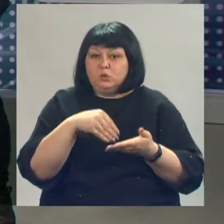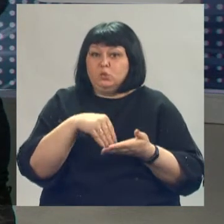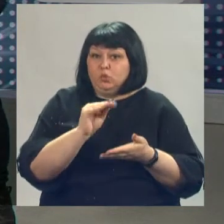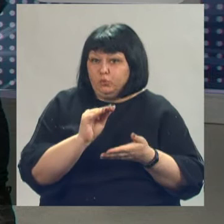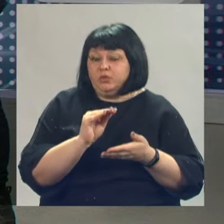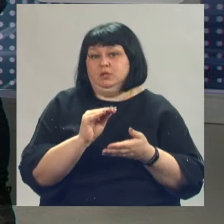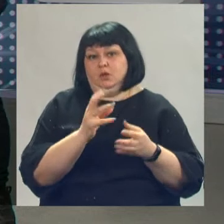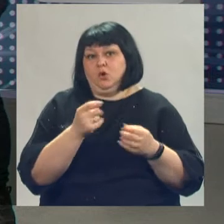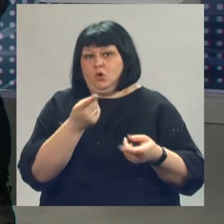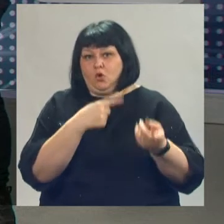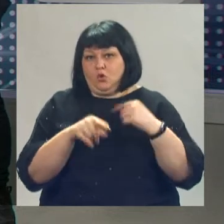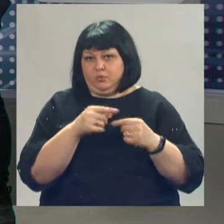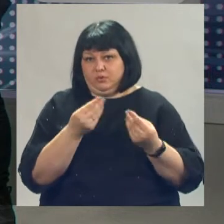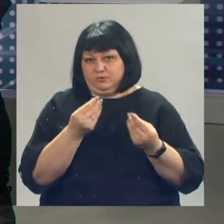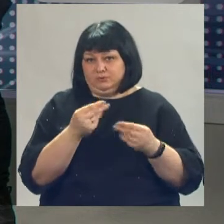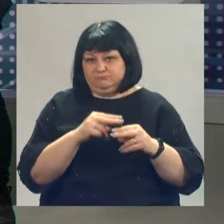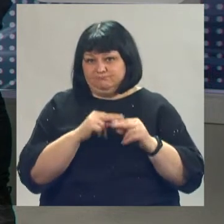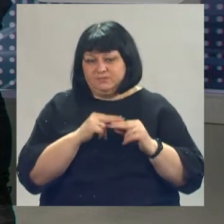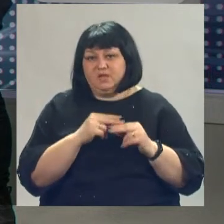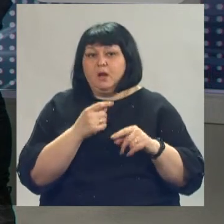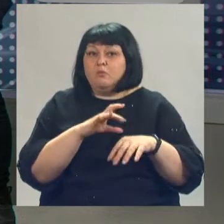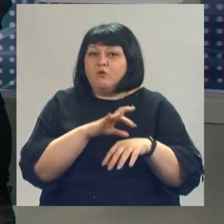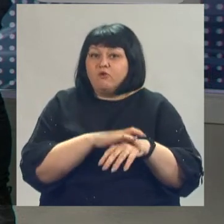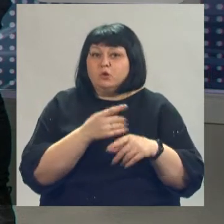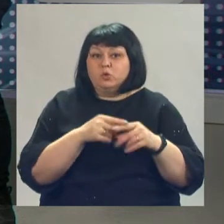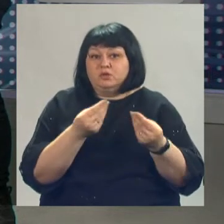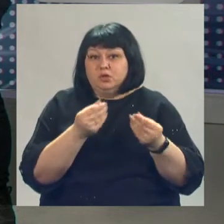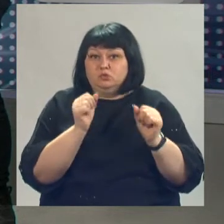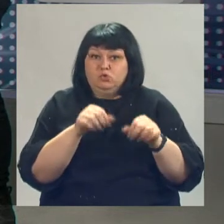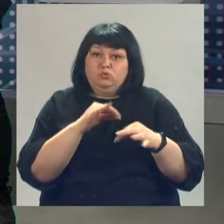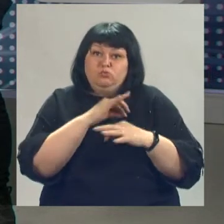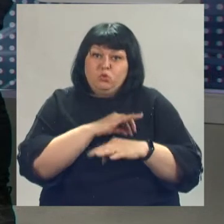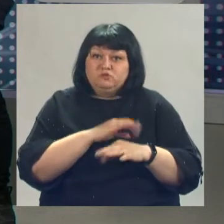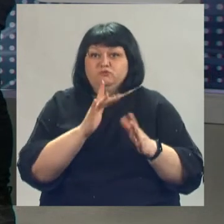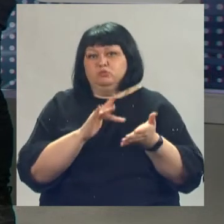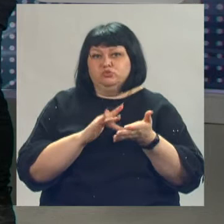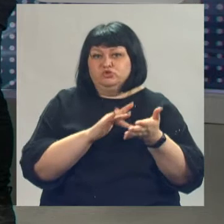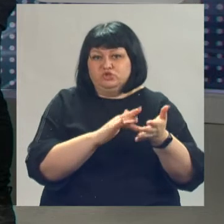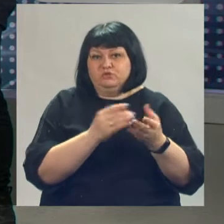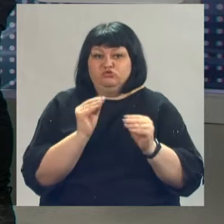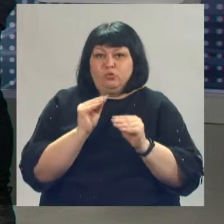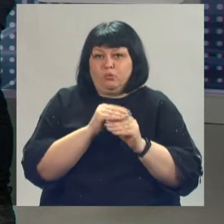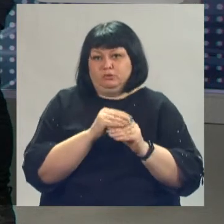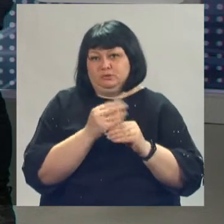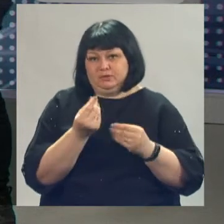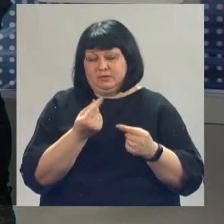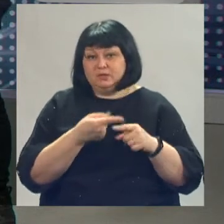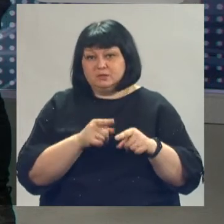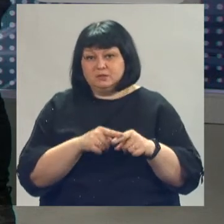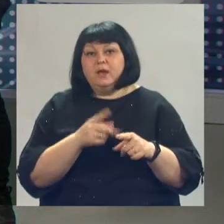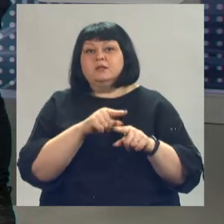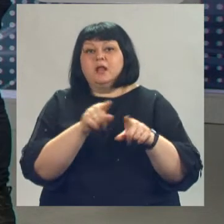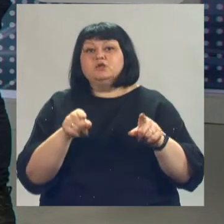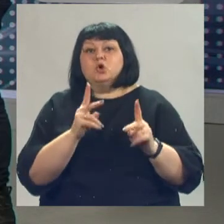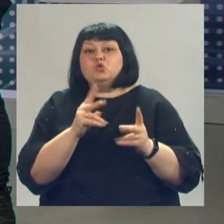момента покупки, да. Очень приятный бонус. То есть по факту этими деньгами уже можно даже в путешествии пользоваться. Дополнительно, конечно. Для тех,